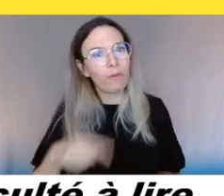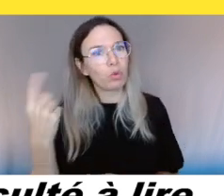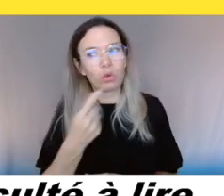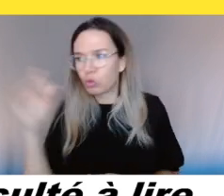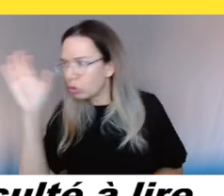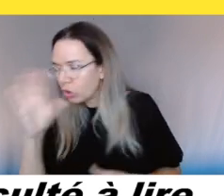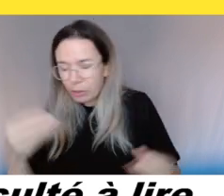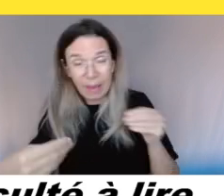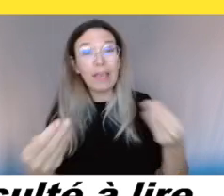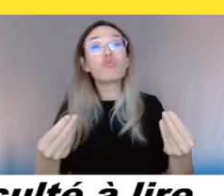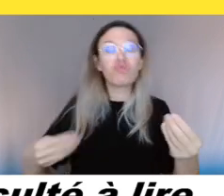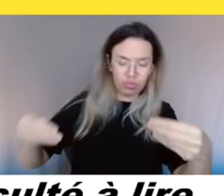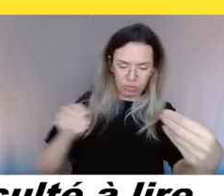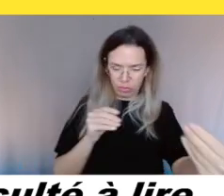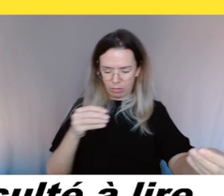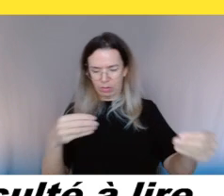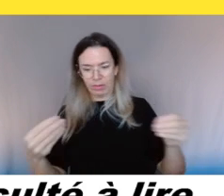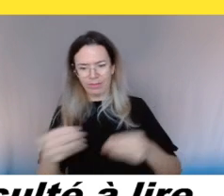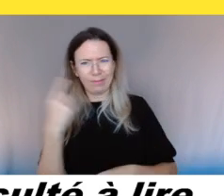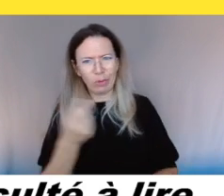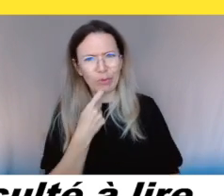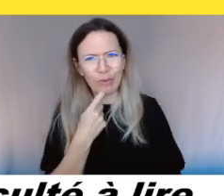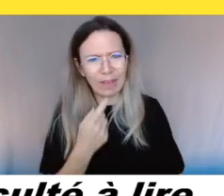faire la lecture ou la lecture des codes QR